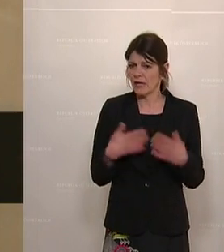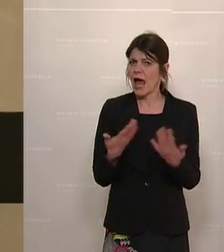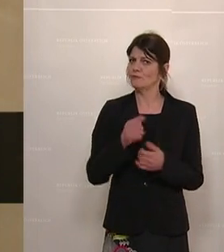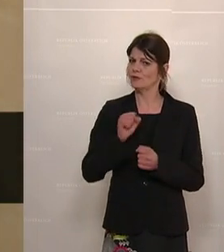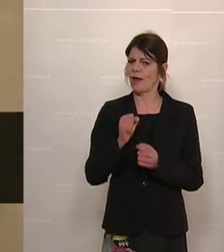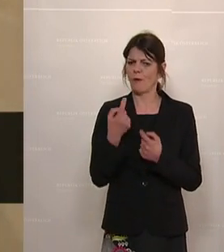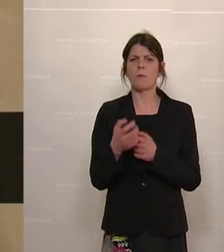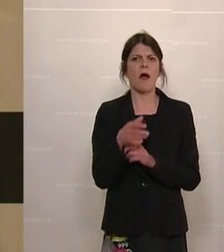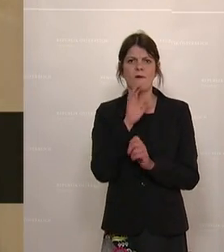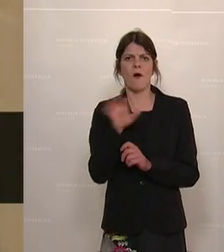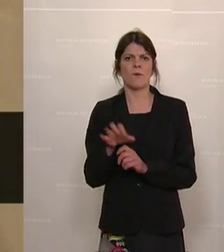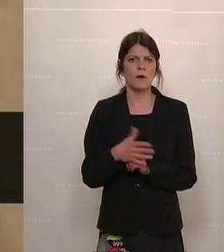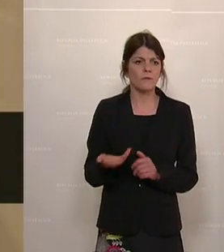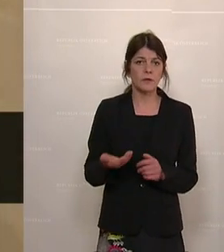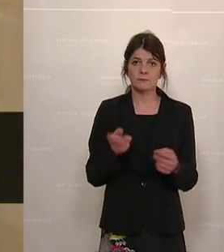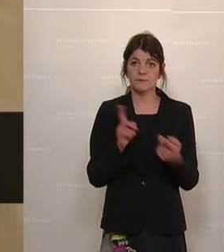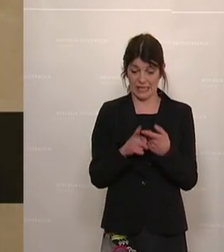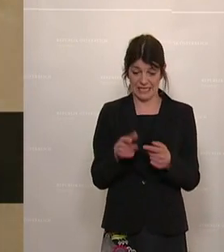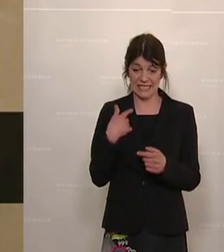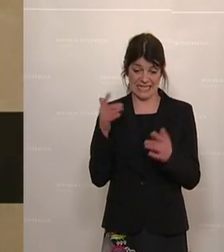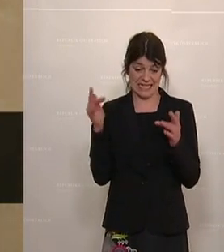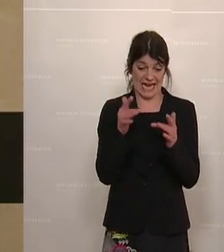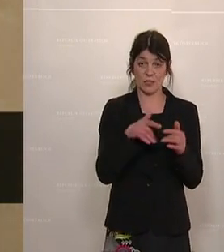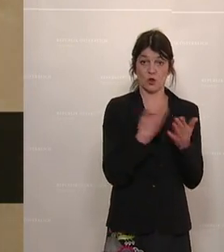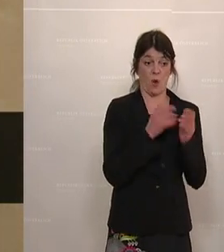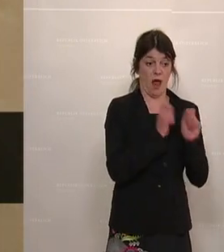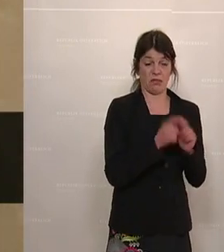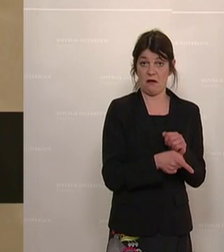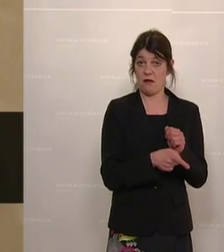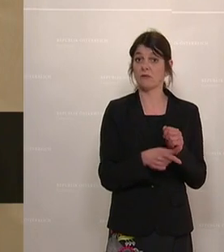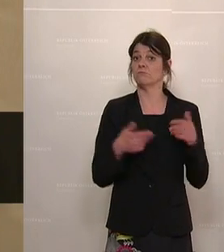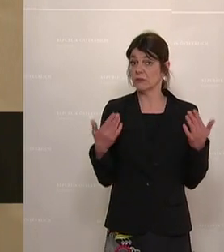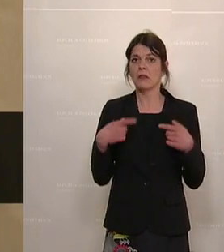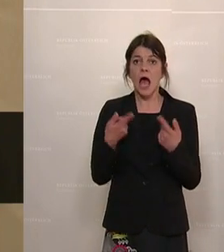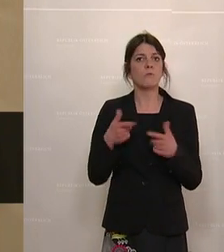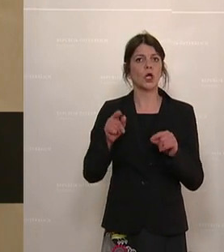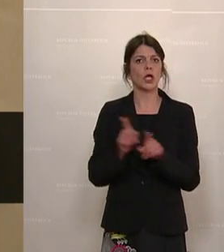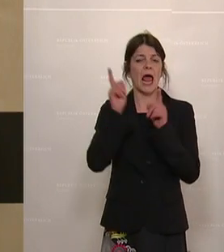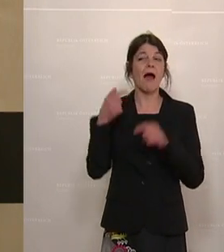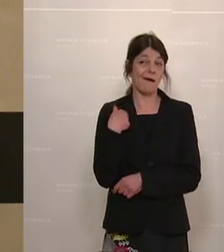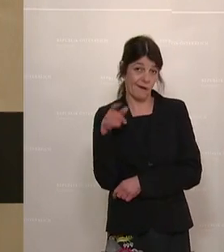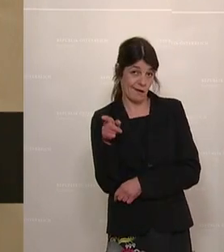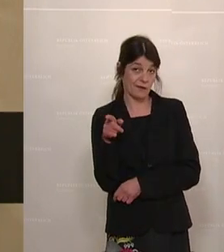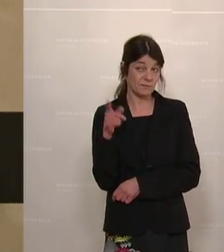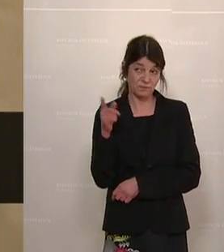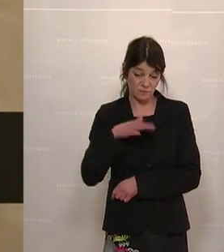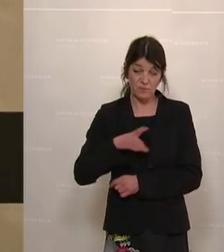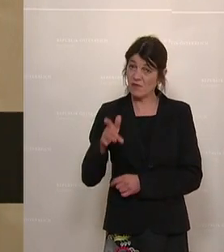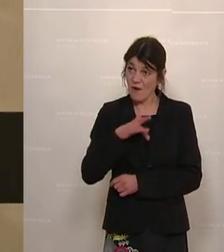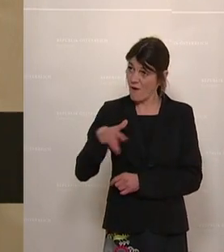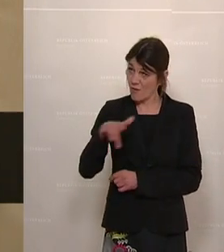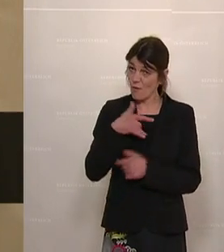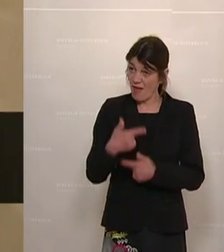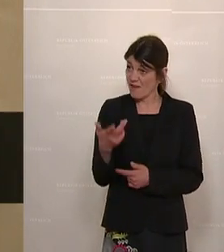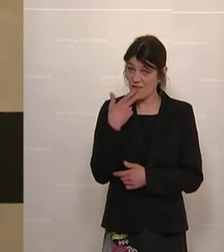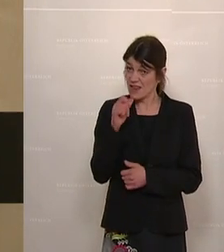schnell einmal der Vorwurf auf, wenn man gegen einen derartigen Antrag stimmt, dass man deswegen vielleicht den Grundkonsens nicht mittragen